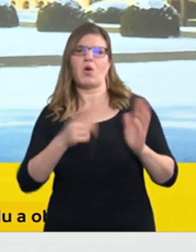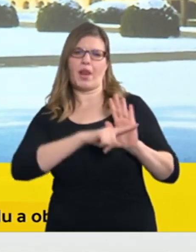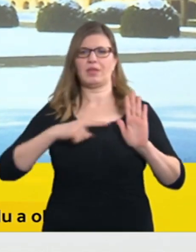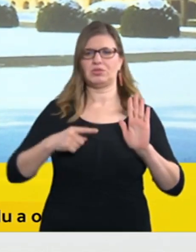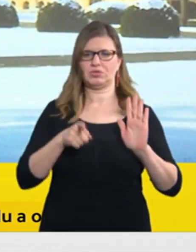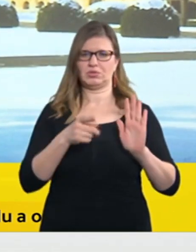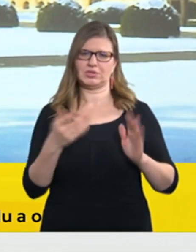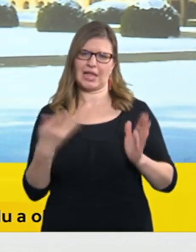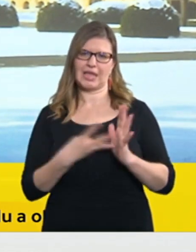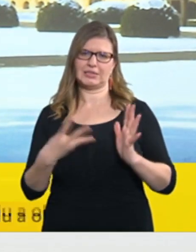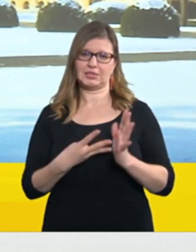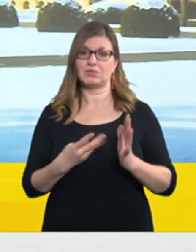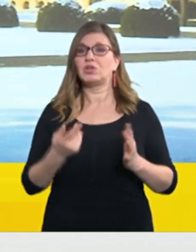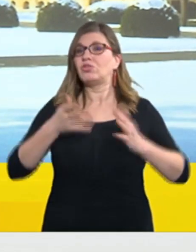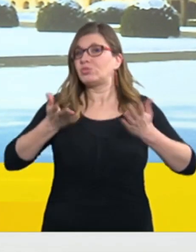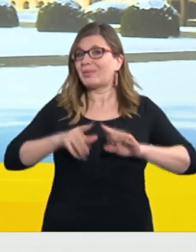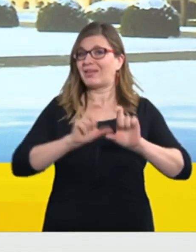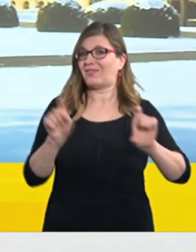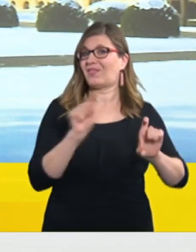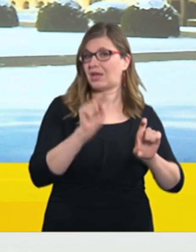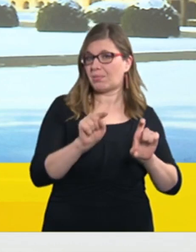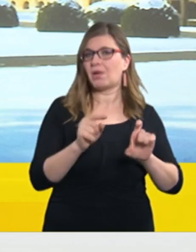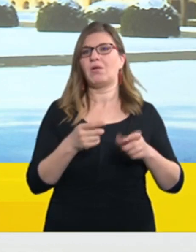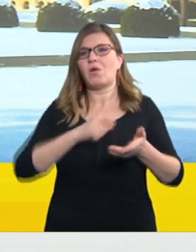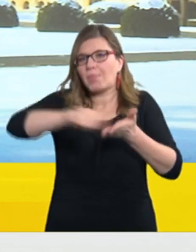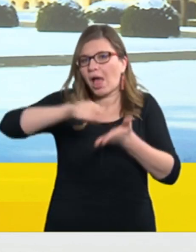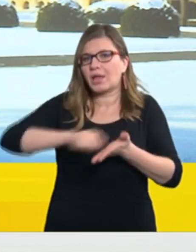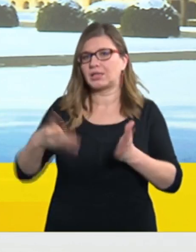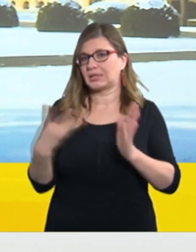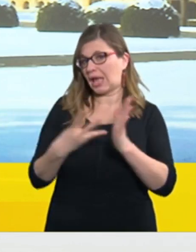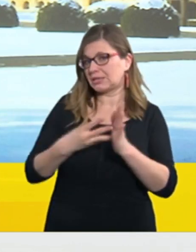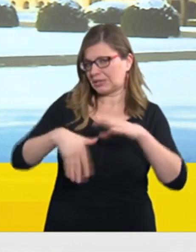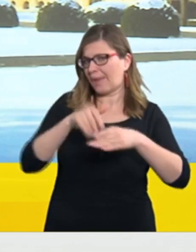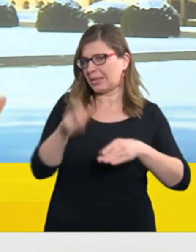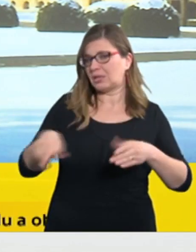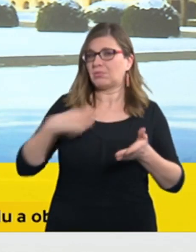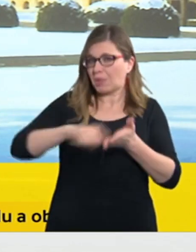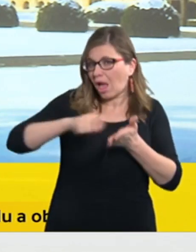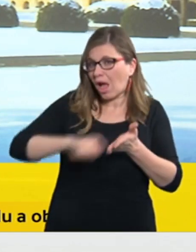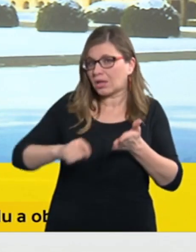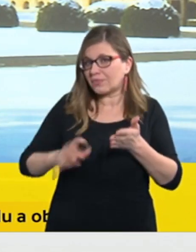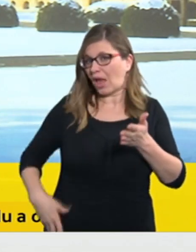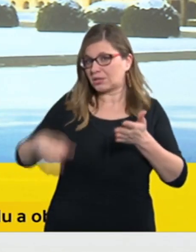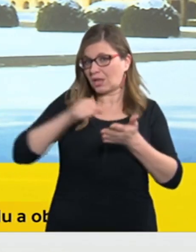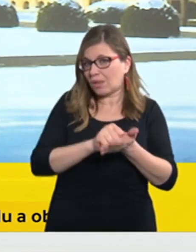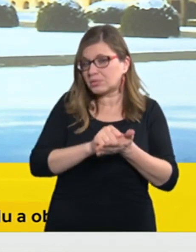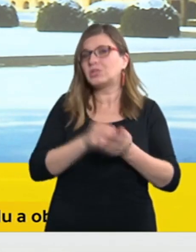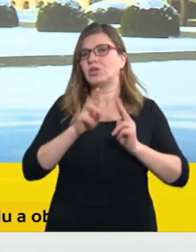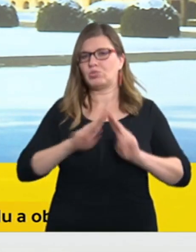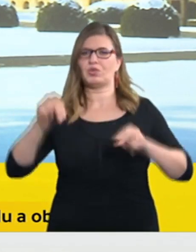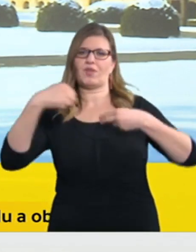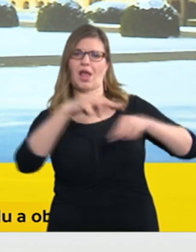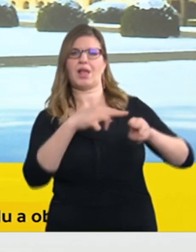i vstřísný krok ministerstva financí. Uvidíme, jak se ta situace bude dále, dále vyvíjet i s ohledem na to, jak se budou pouštět některé